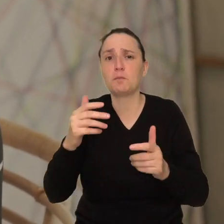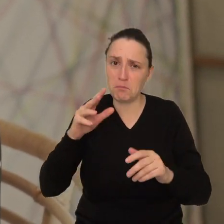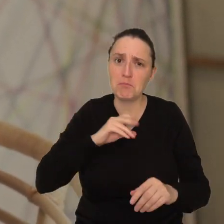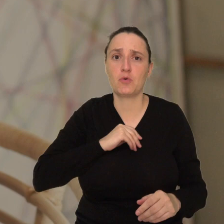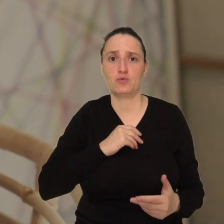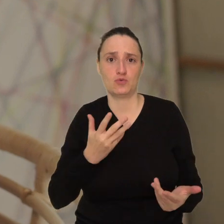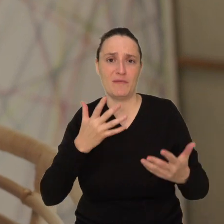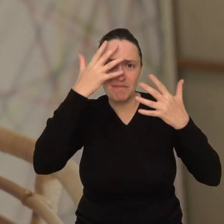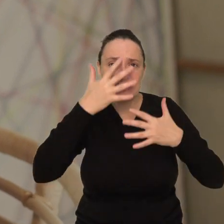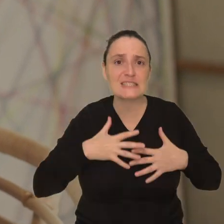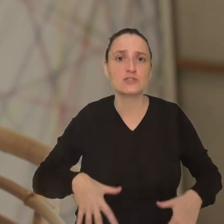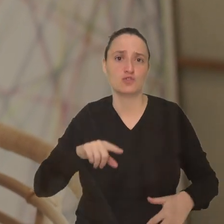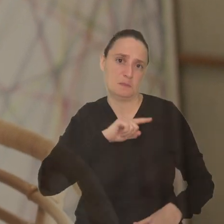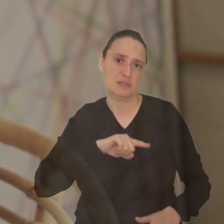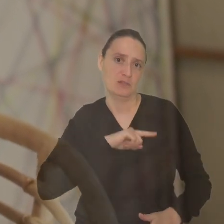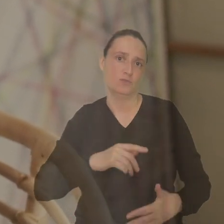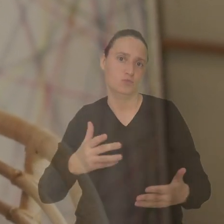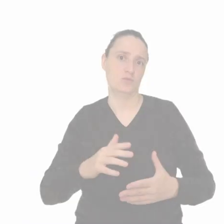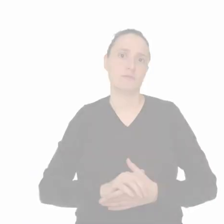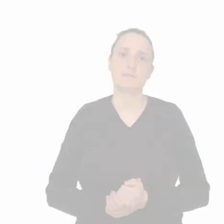fizyczne i psychiczne.